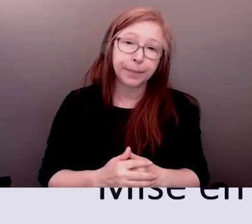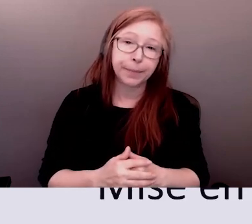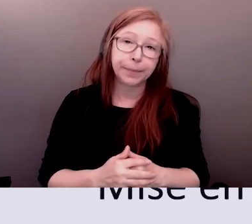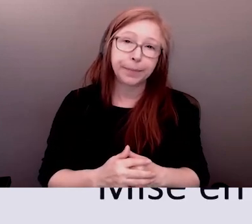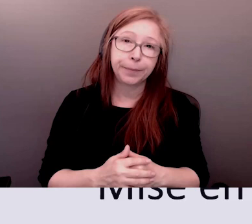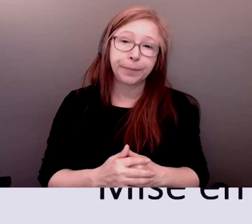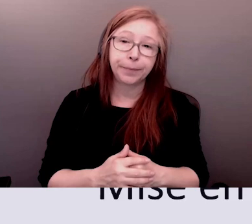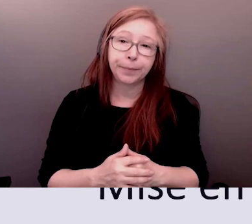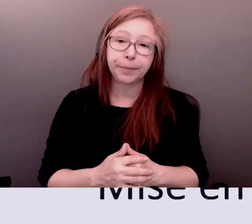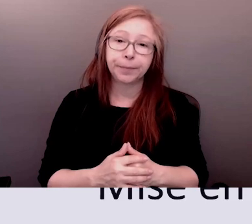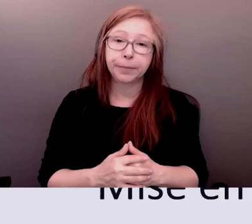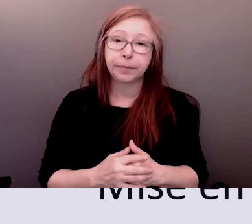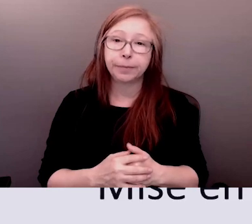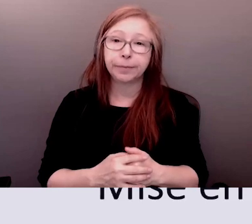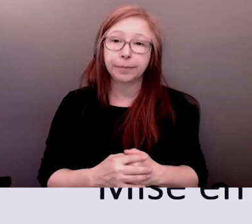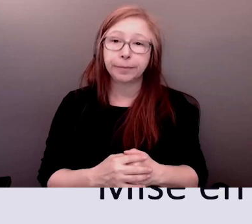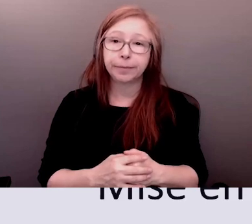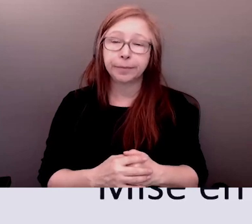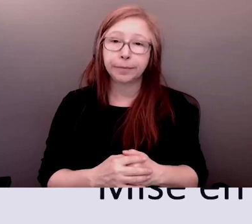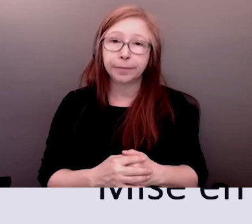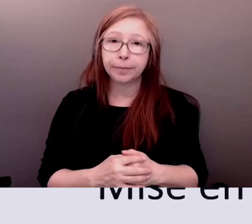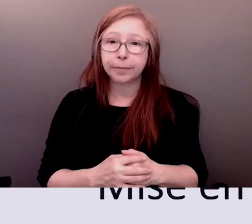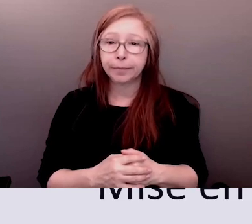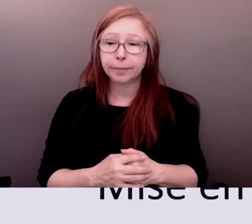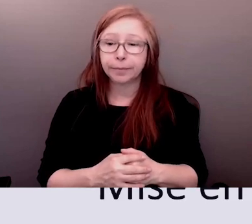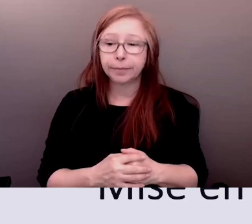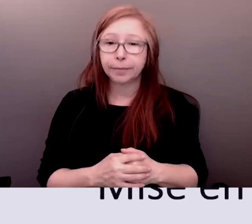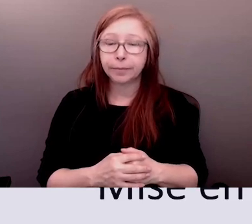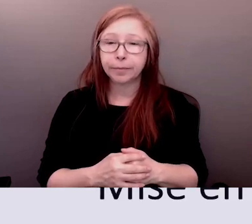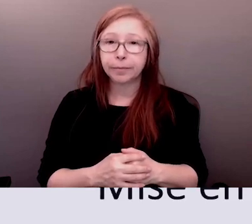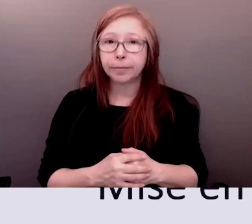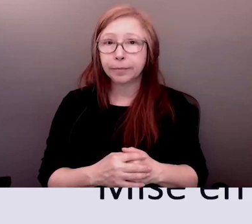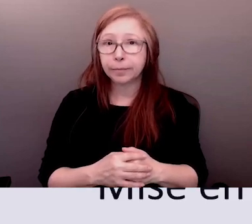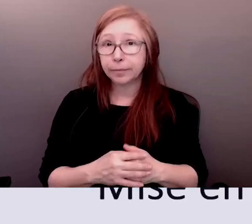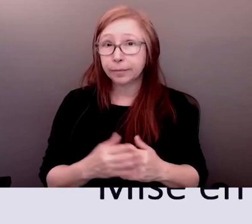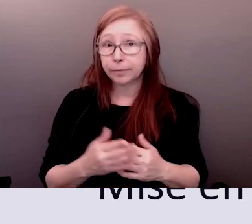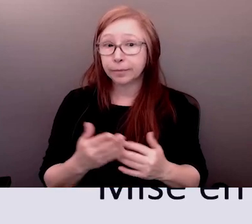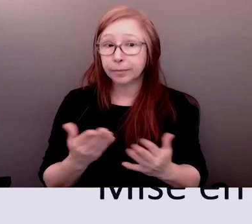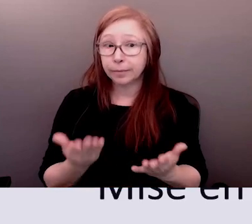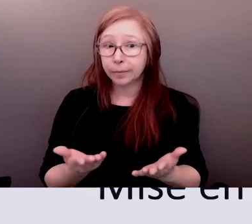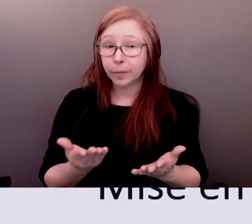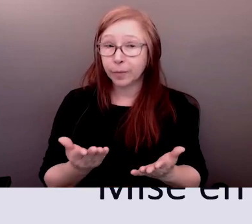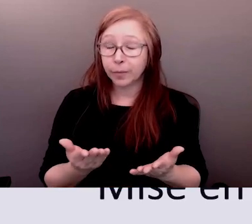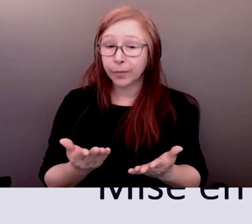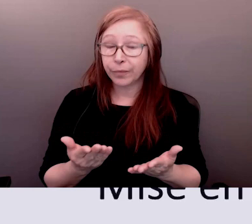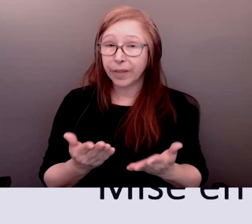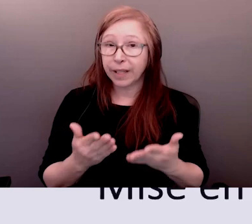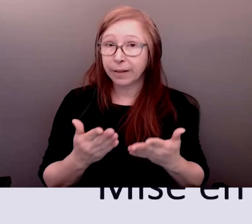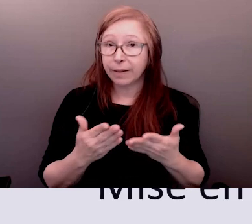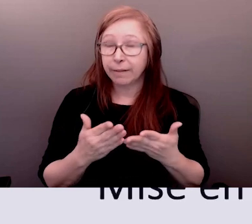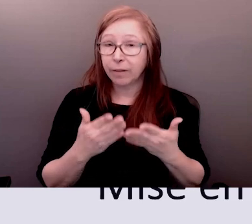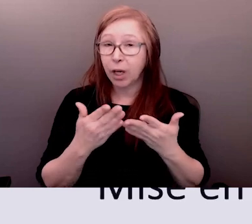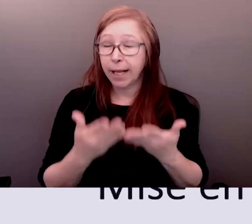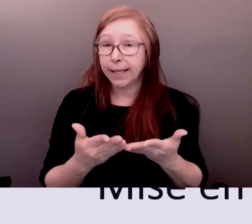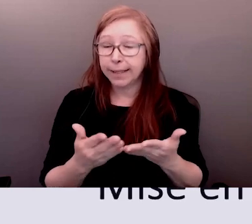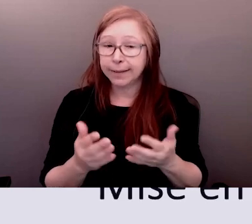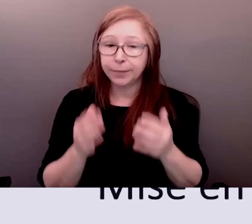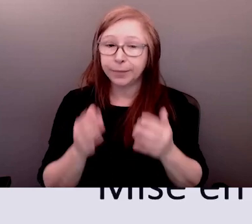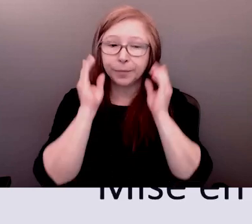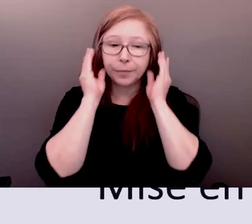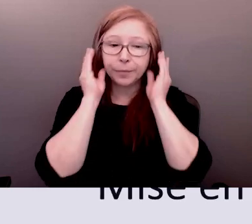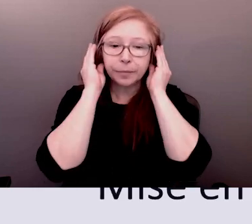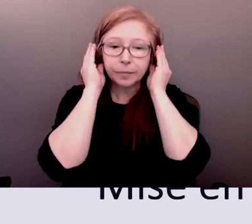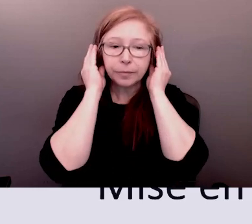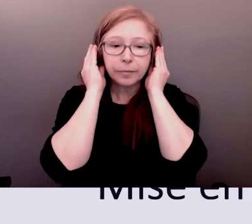sur l'innovation dans les soins de santé votre équipe et vous qui avez à cœur de faire avancer l'EDI donc